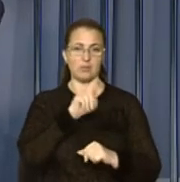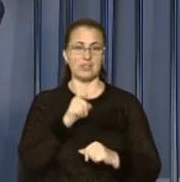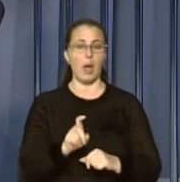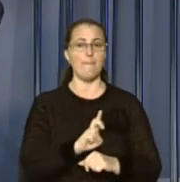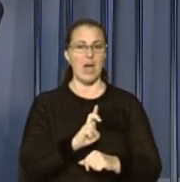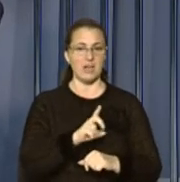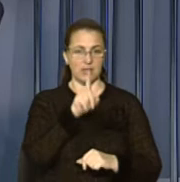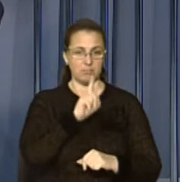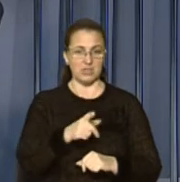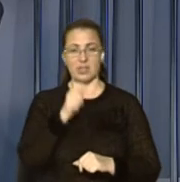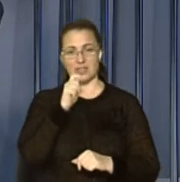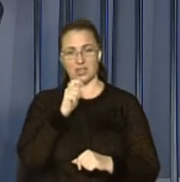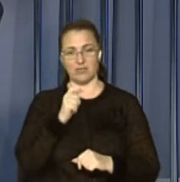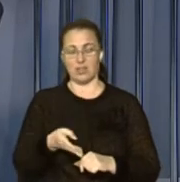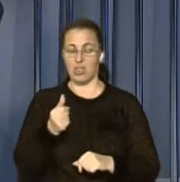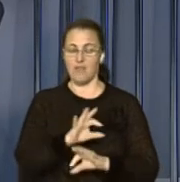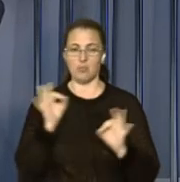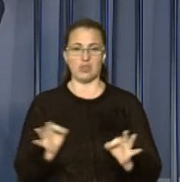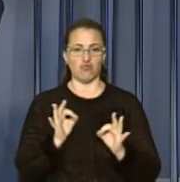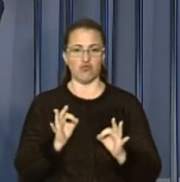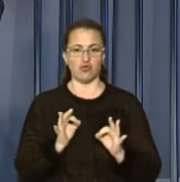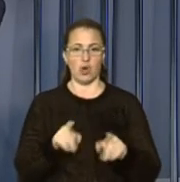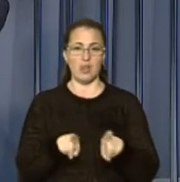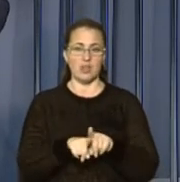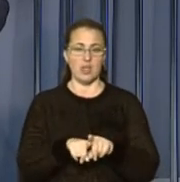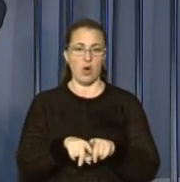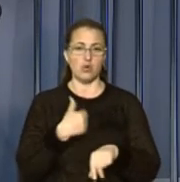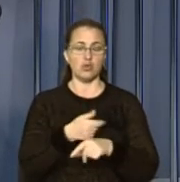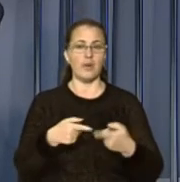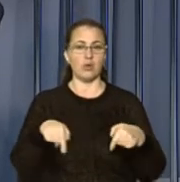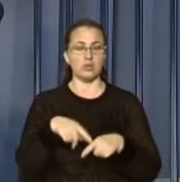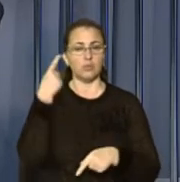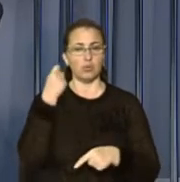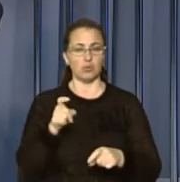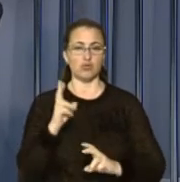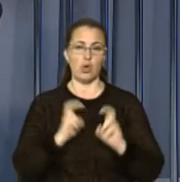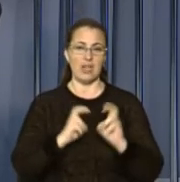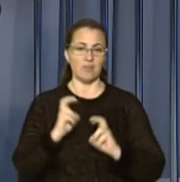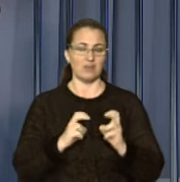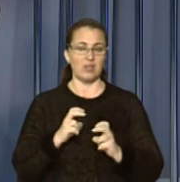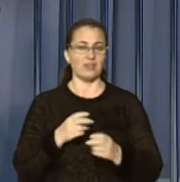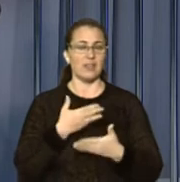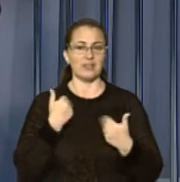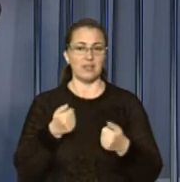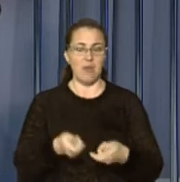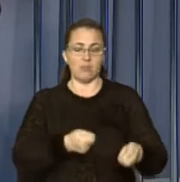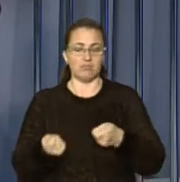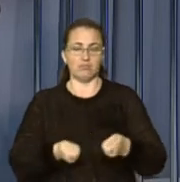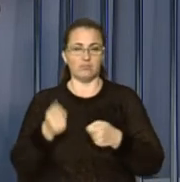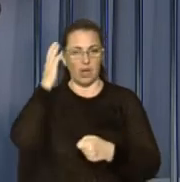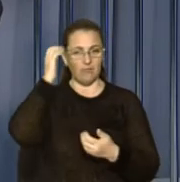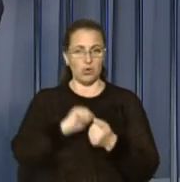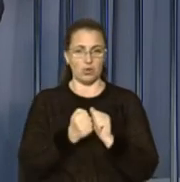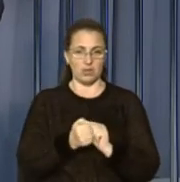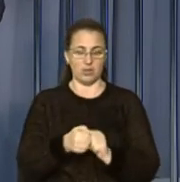березень, за квітень не виплатили нічого. Також Олег Турчин повідомив, що на підприємствах немає відвантаження вугілля, воно